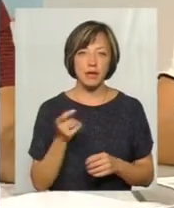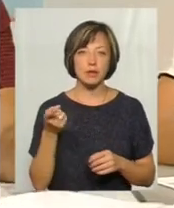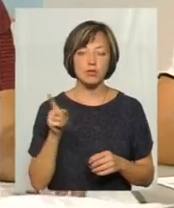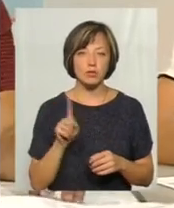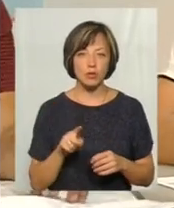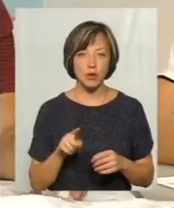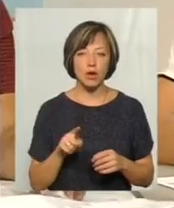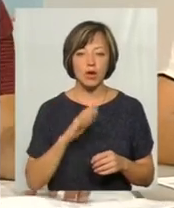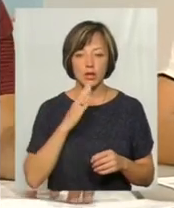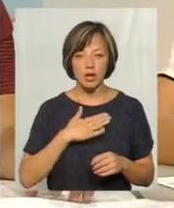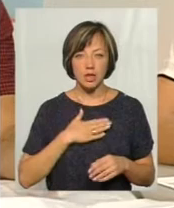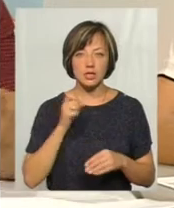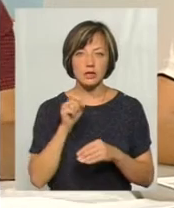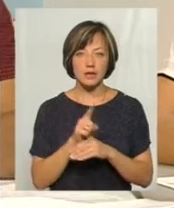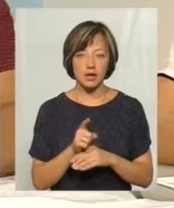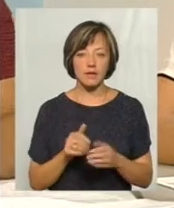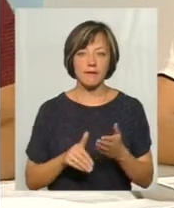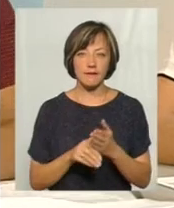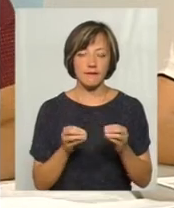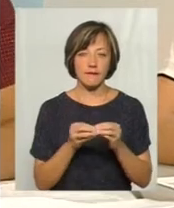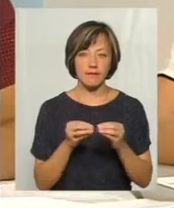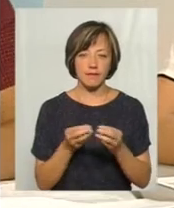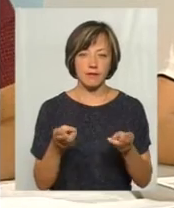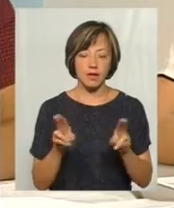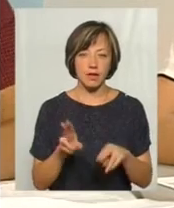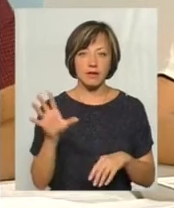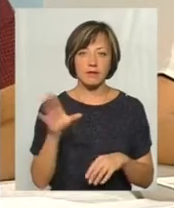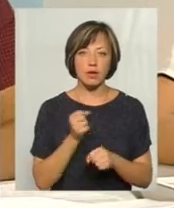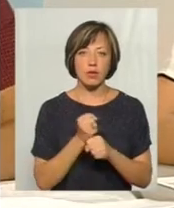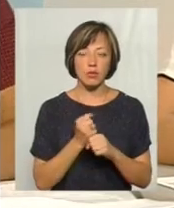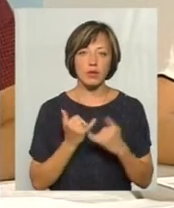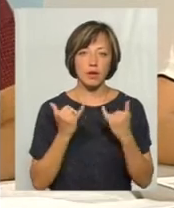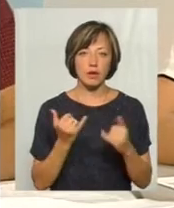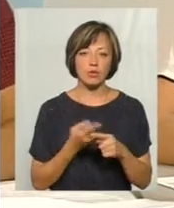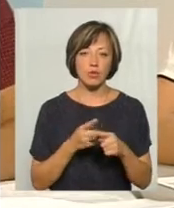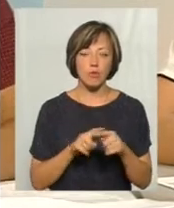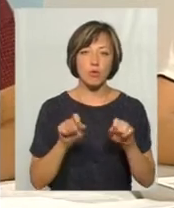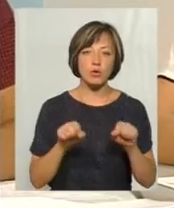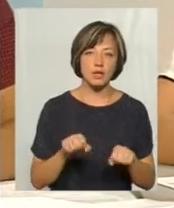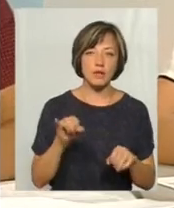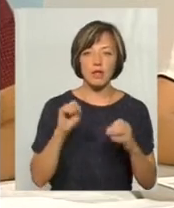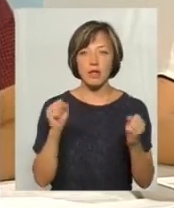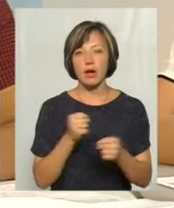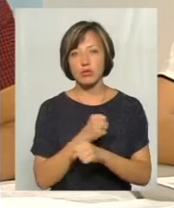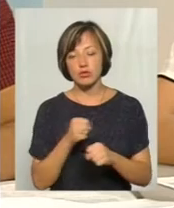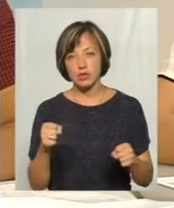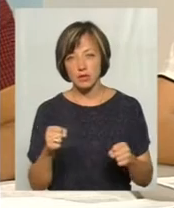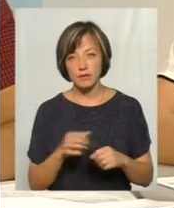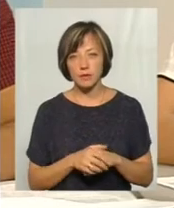і ми, наша задача його підтримувати, ми для цього все робимо можливе і неможливе, більше того.